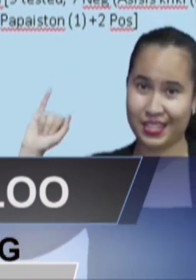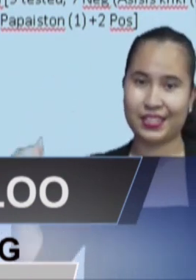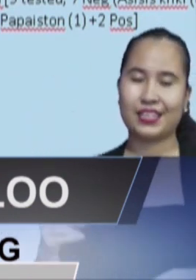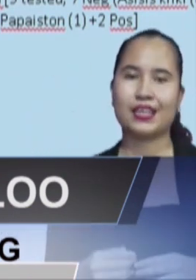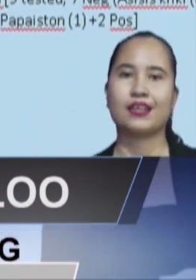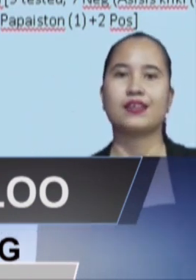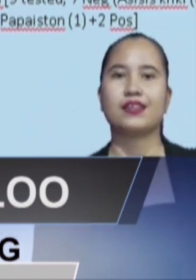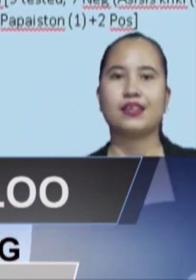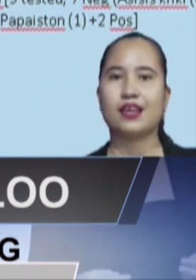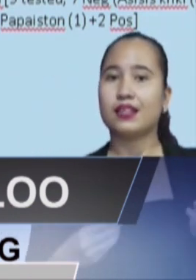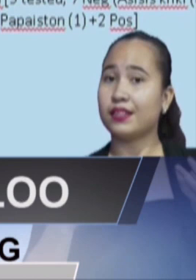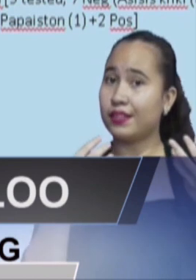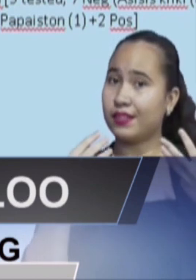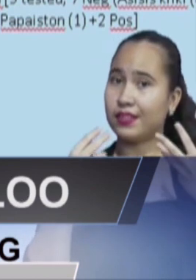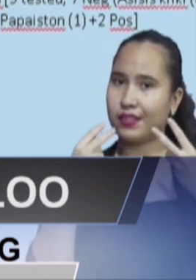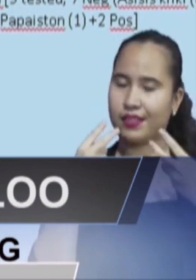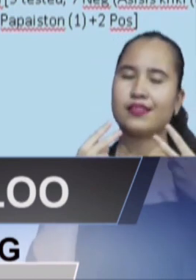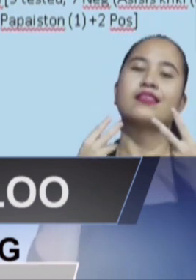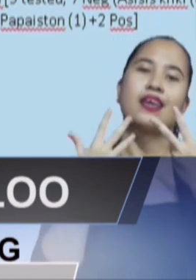negatief en 11 positief.